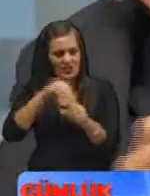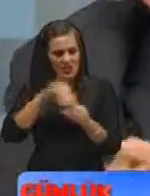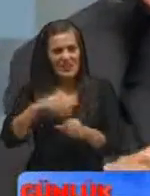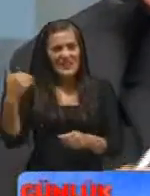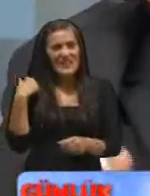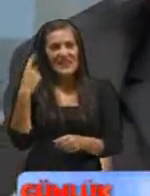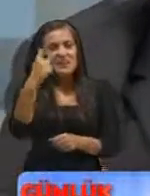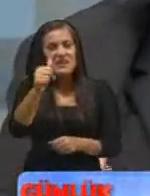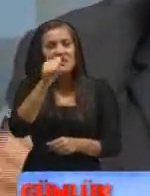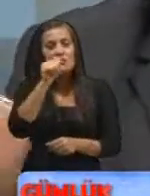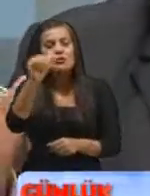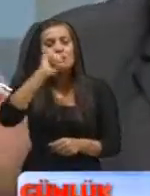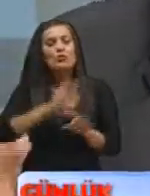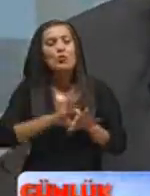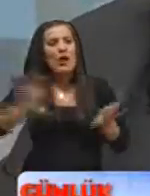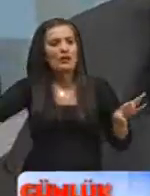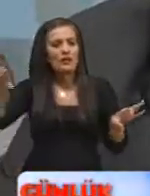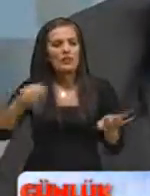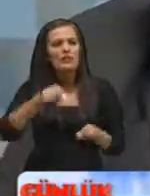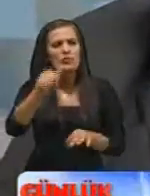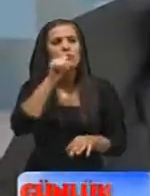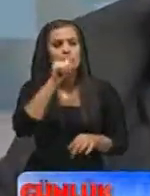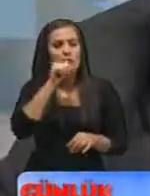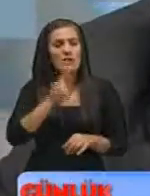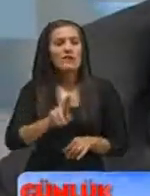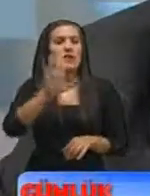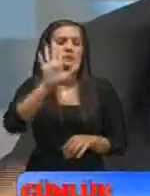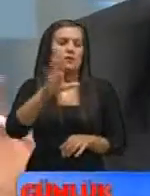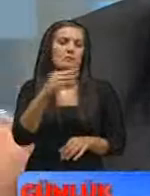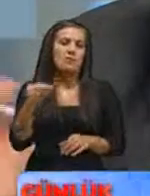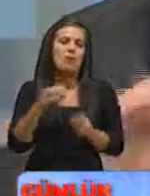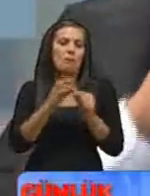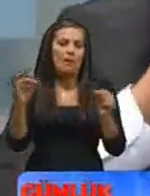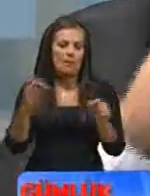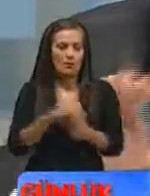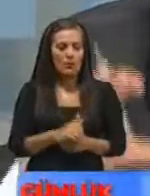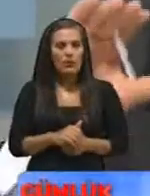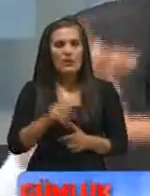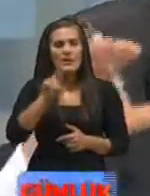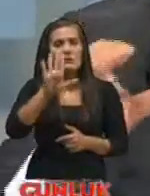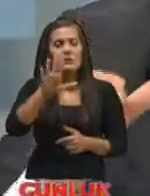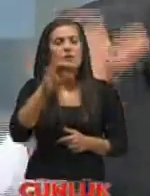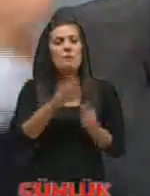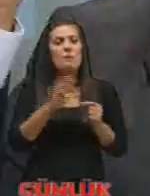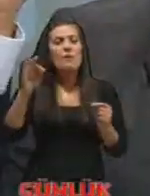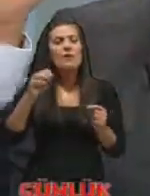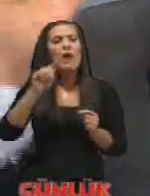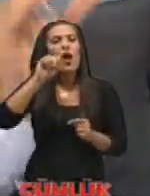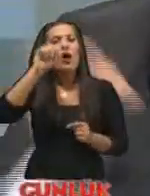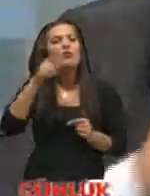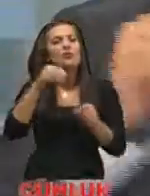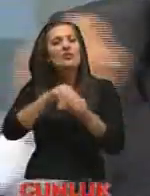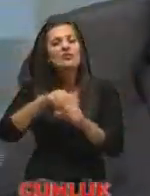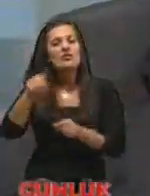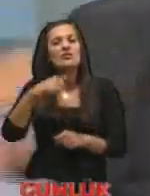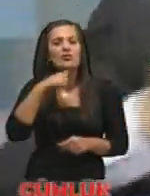yeni bir içme suyu hattı. Bu suyun 75 milyon metre küp söyleyelim 75 milyon metre küp sudur gelecek olan